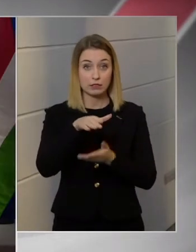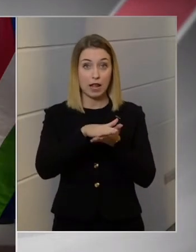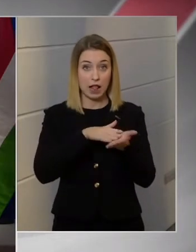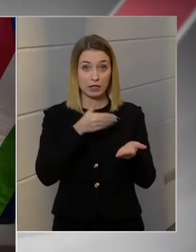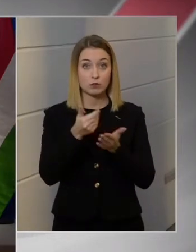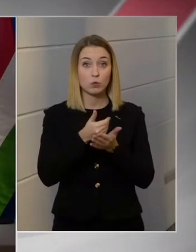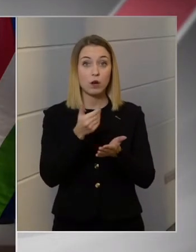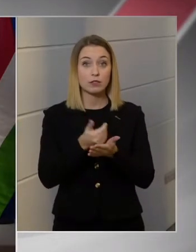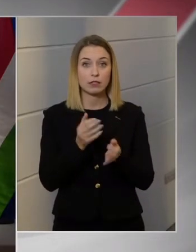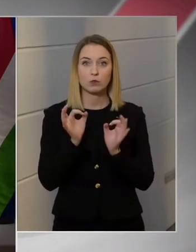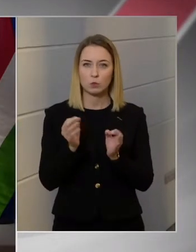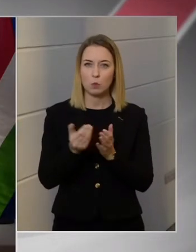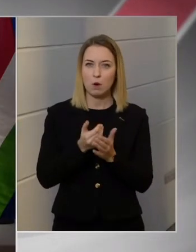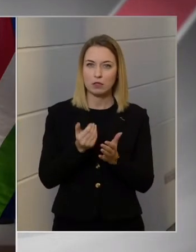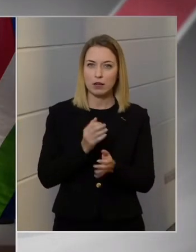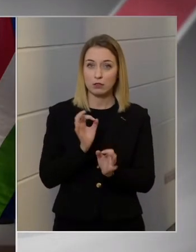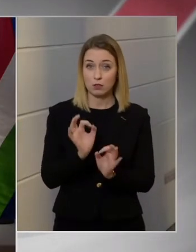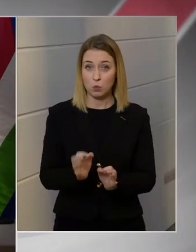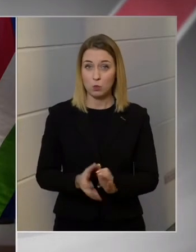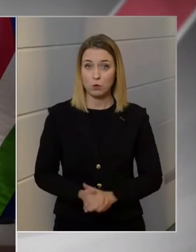használatra jók-e ezek?